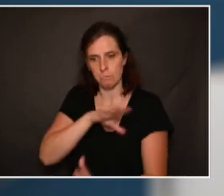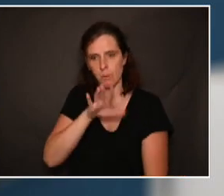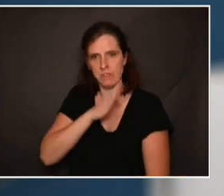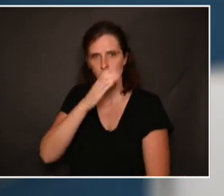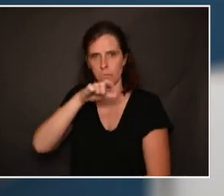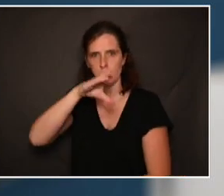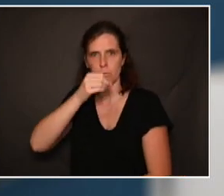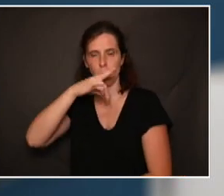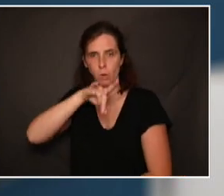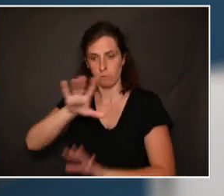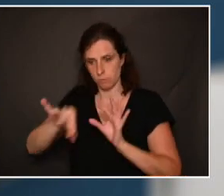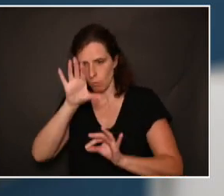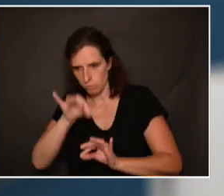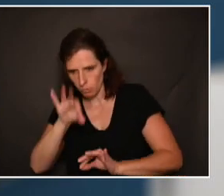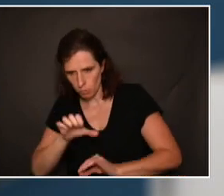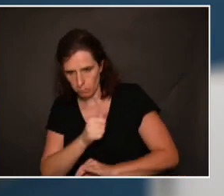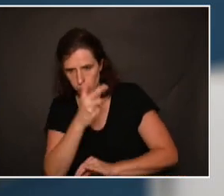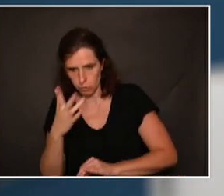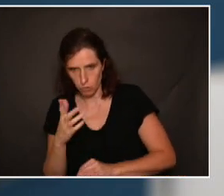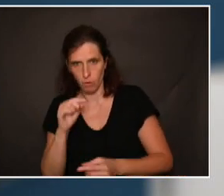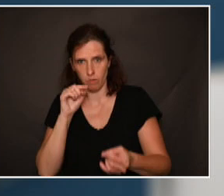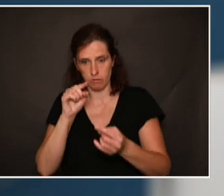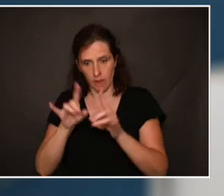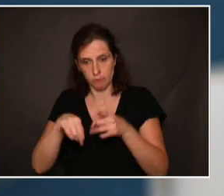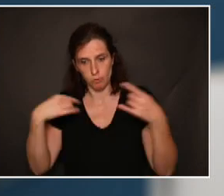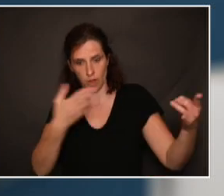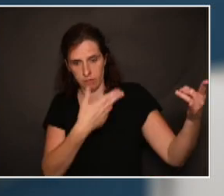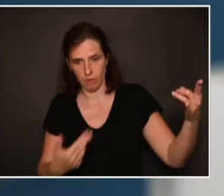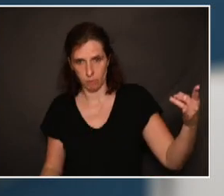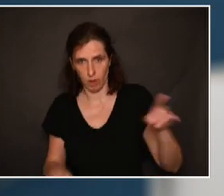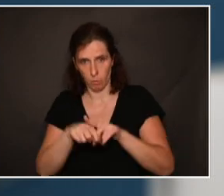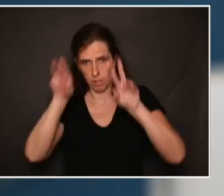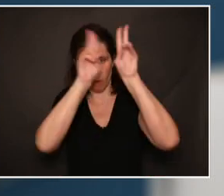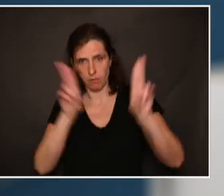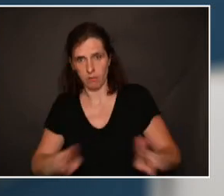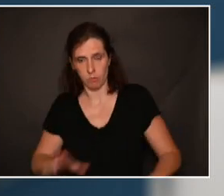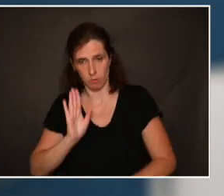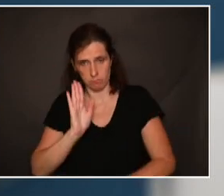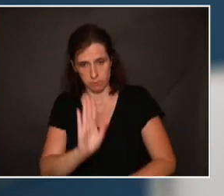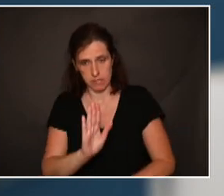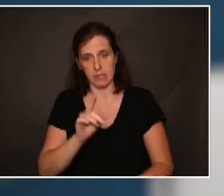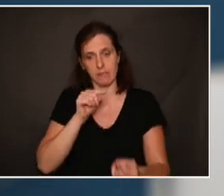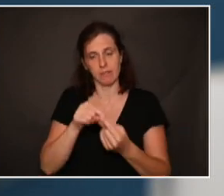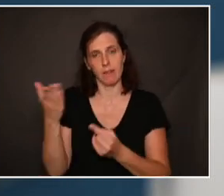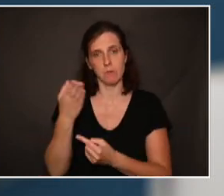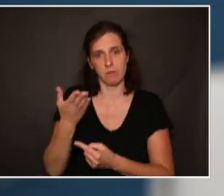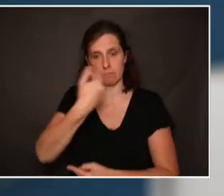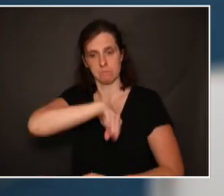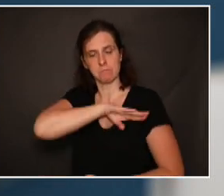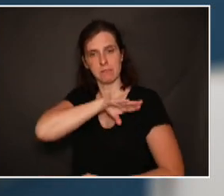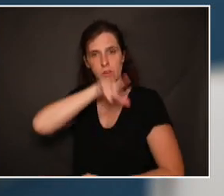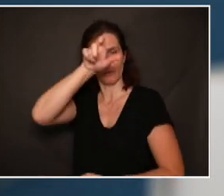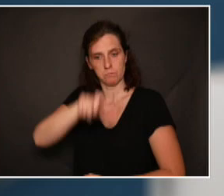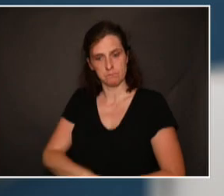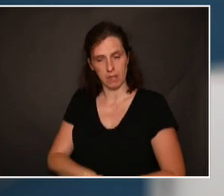retrouverez plusieurs publications dans des journaux nationaux et internationaux qui traitent de la prise en charge